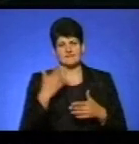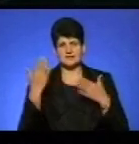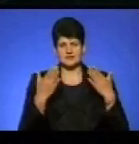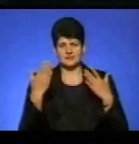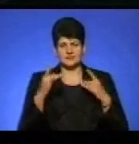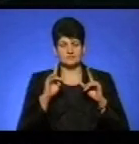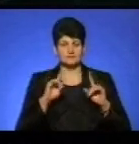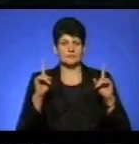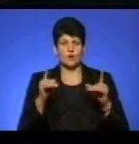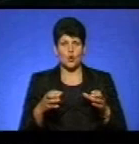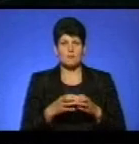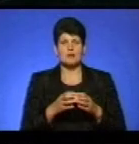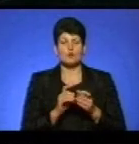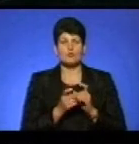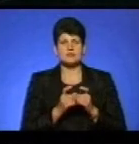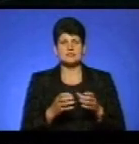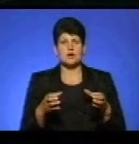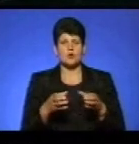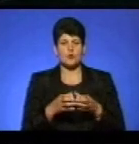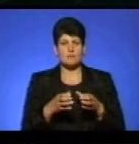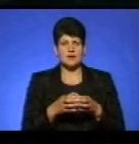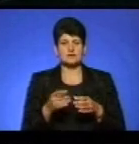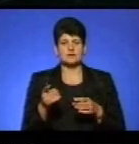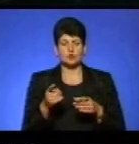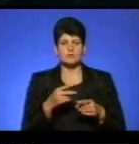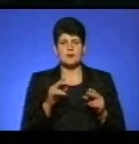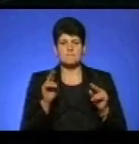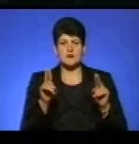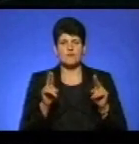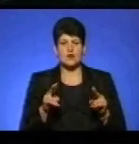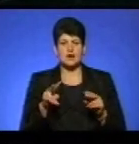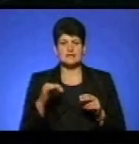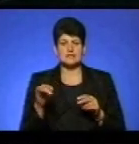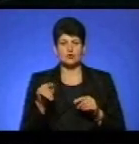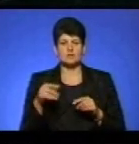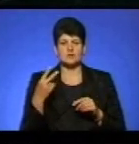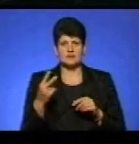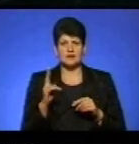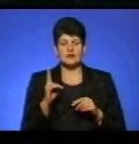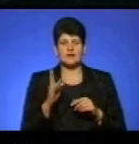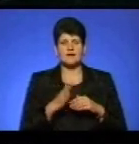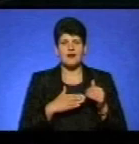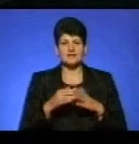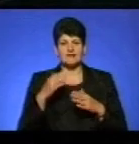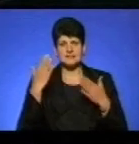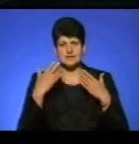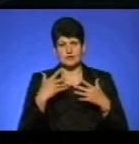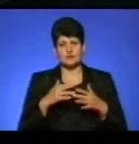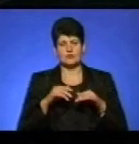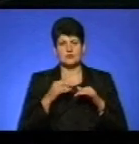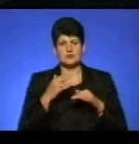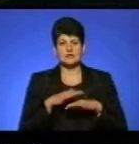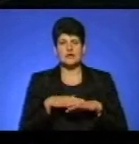найкмітливішої команди бореться збірна командна Тернопільського правового ліцею «Номер два» – кадри веселого народу. Її керівник